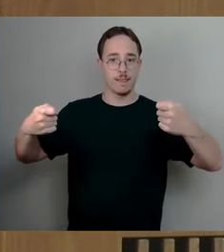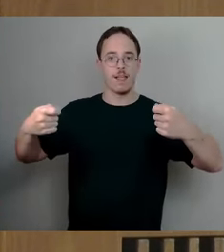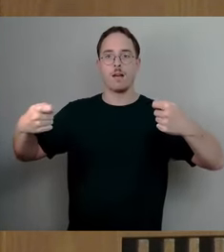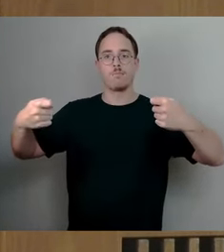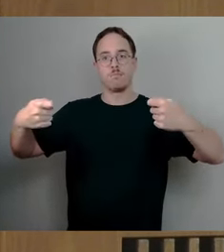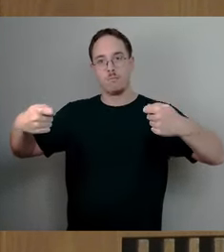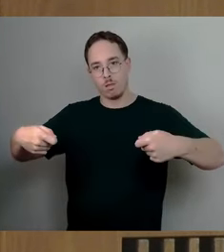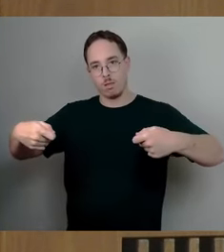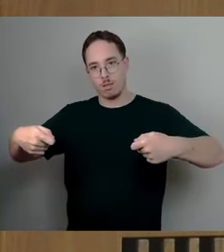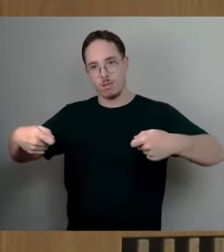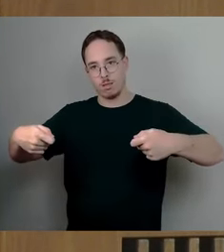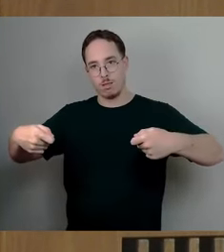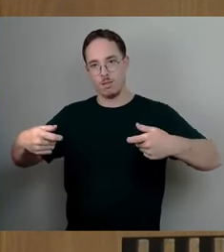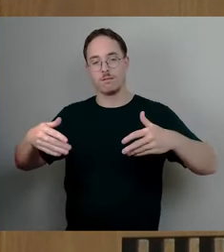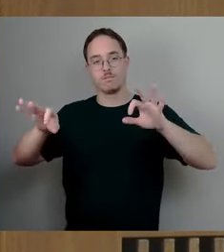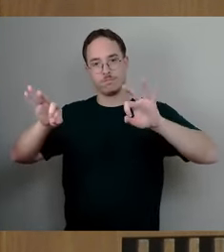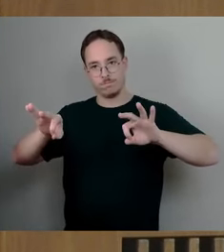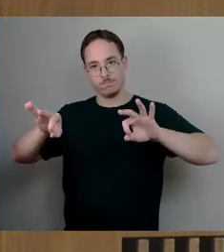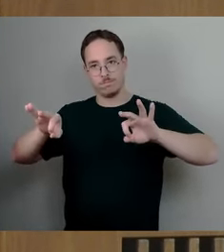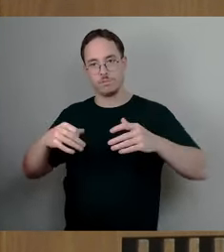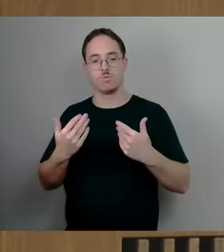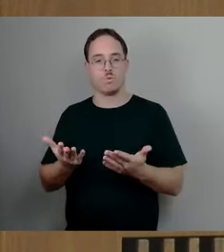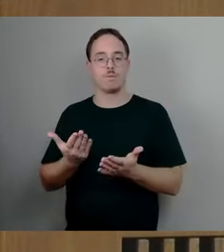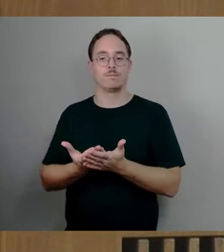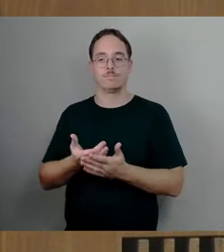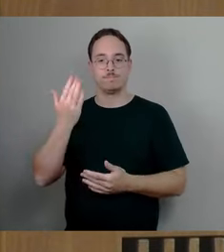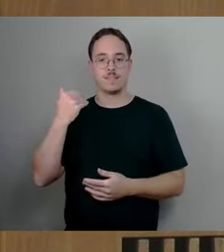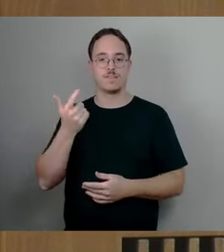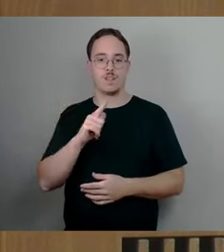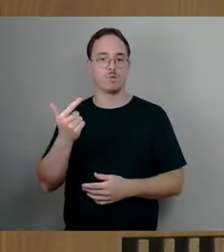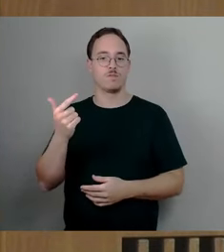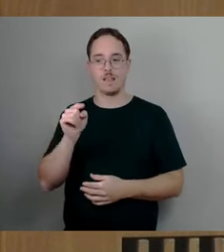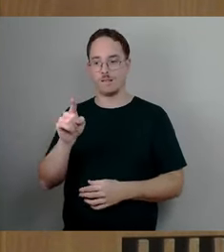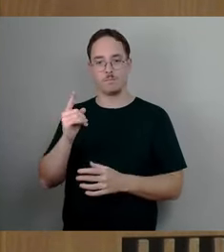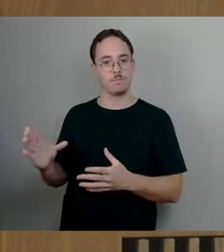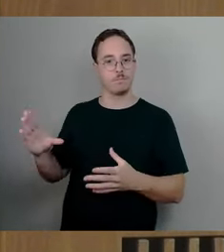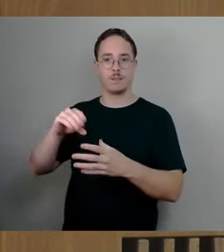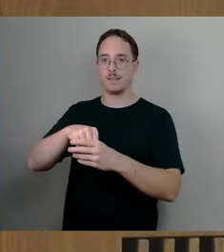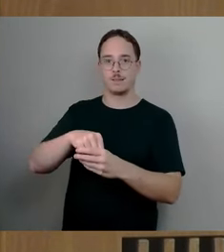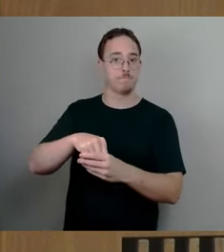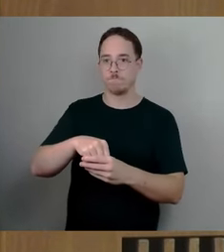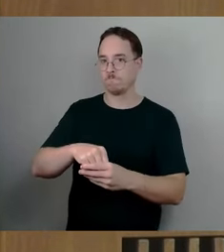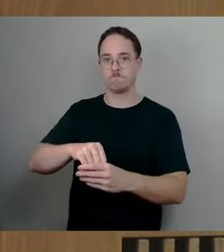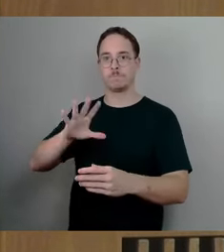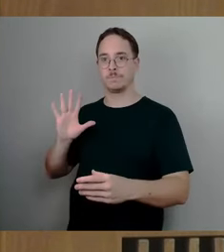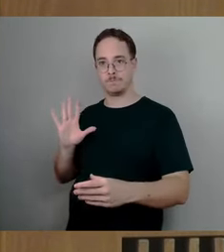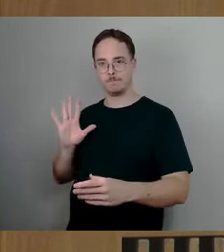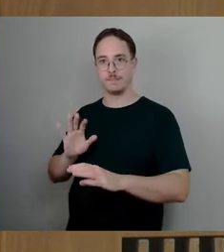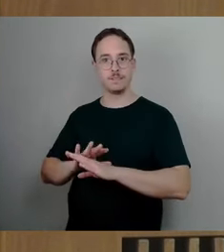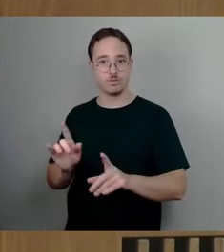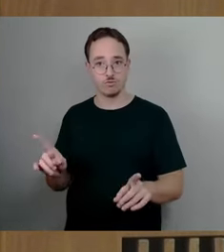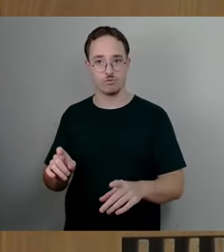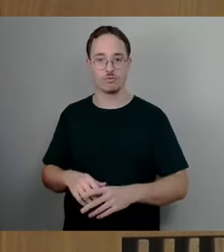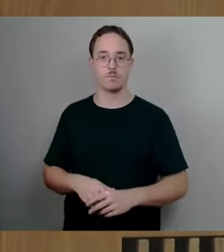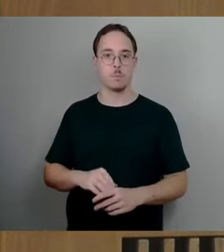Berechnung von 2002 mit einbezogen wurde in die Berechnung. Und da stellt sich mir jetzt die Frage, wenn man festgestellt hat, dass die Schlaffenbewährung an